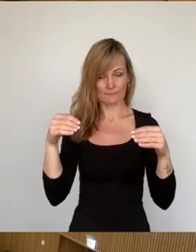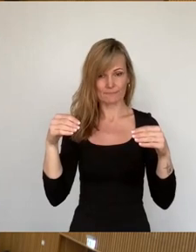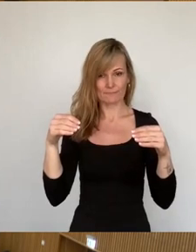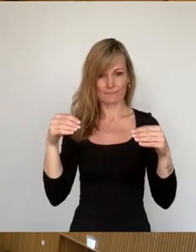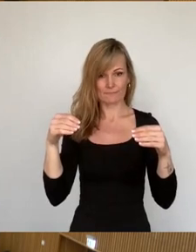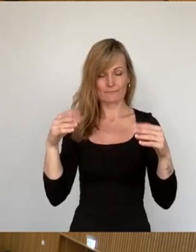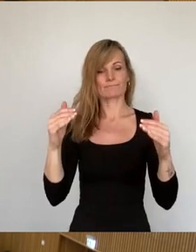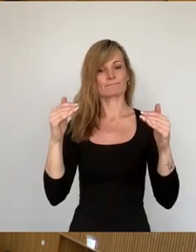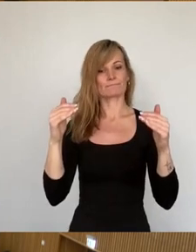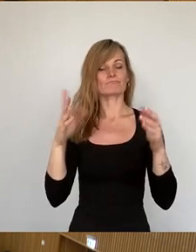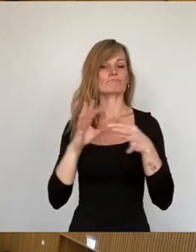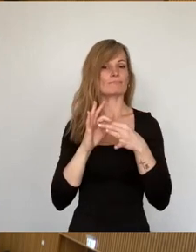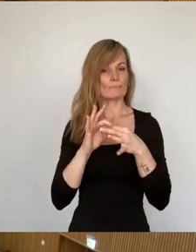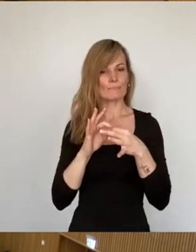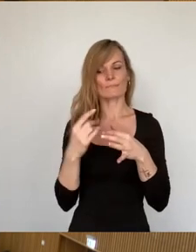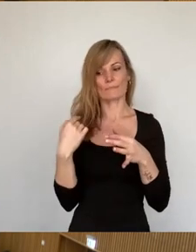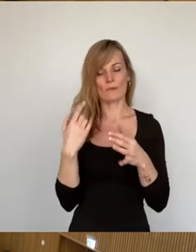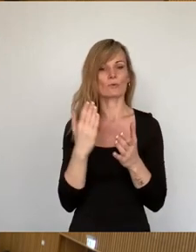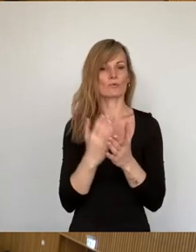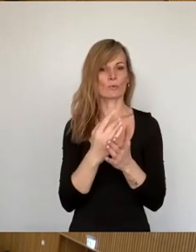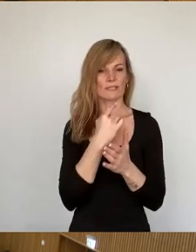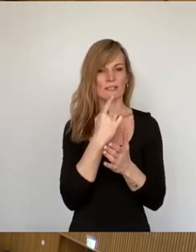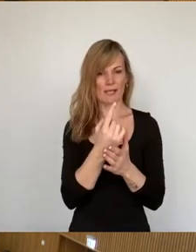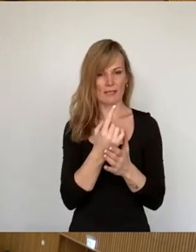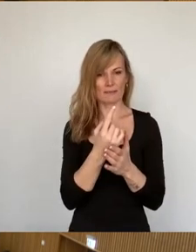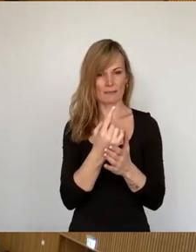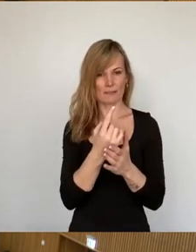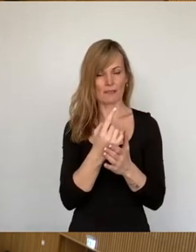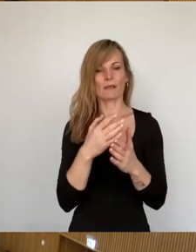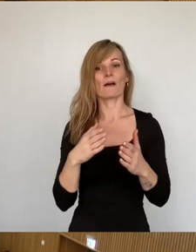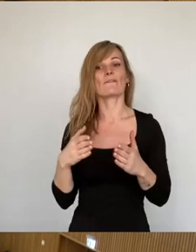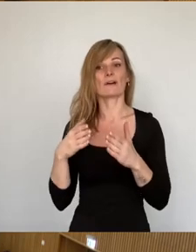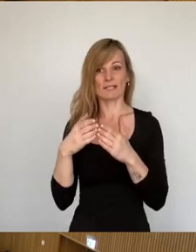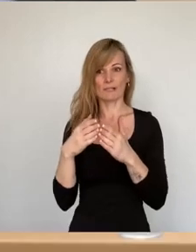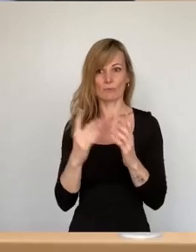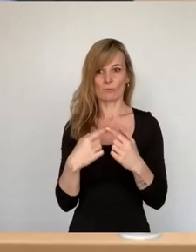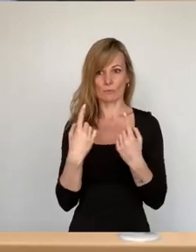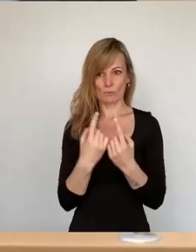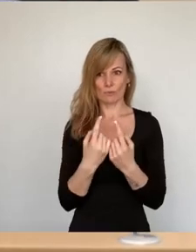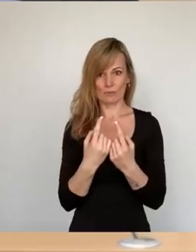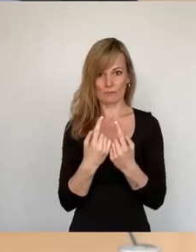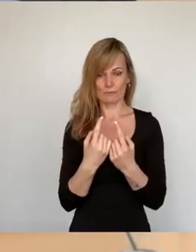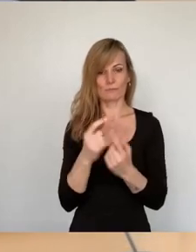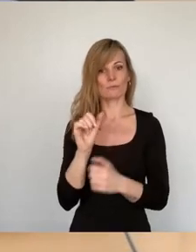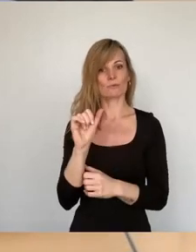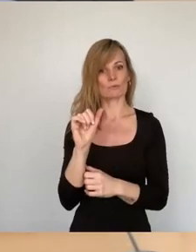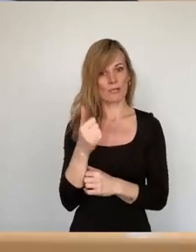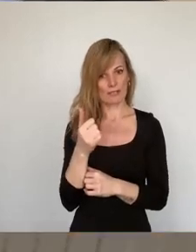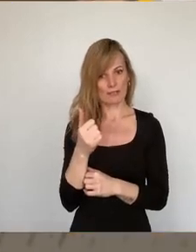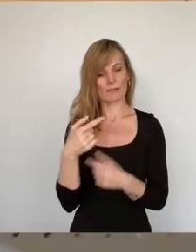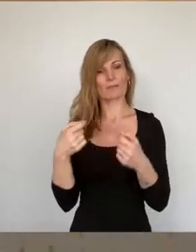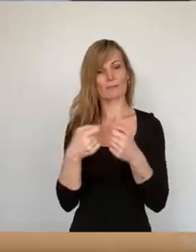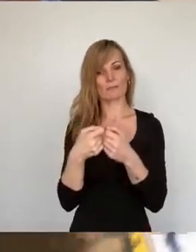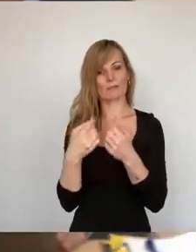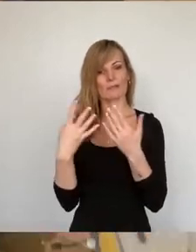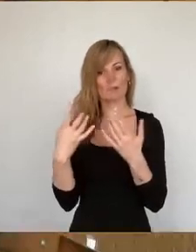Tagesordnung gesagt hatte, ist dann in der Fraktionsrunde als erstes Bündnis 90 die Grünen